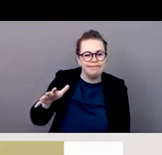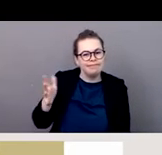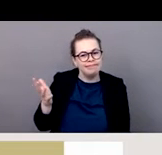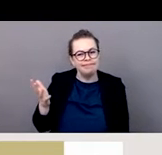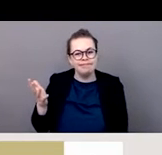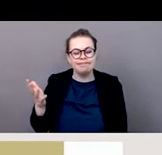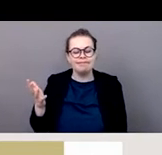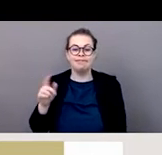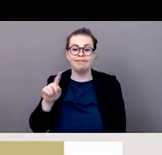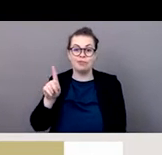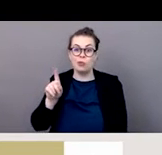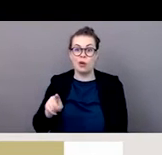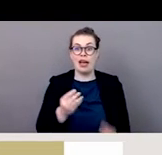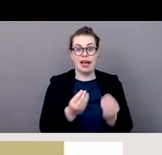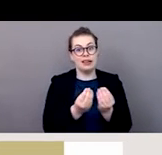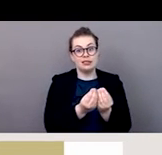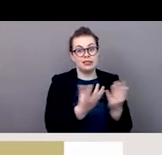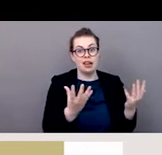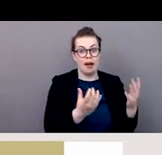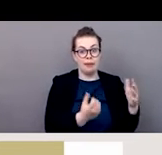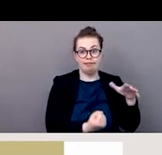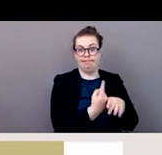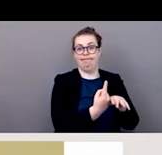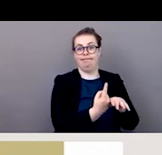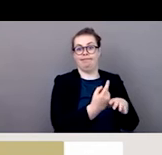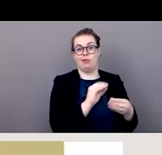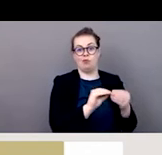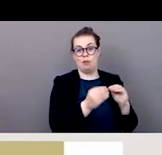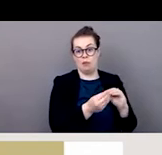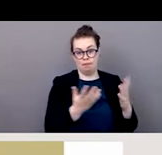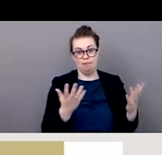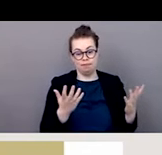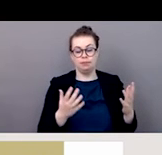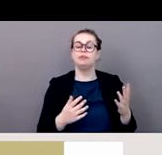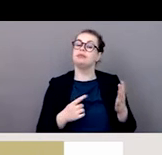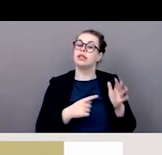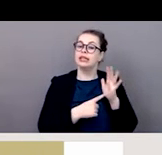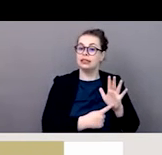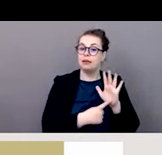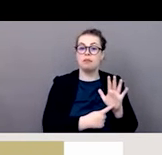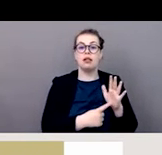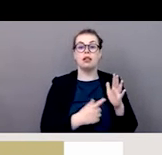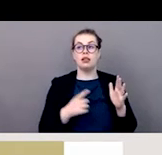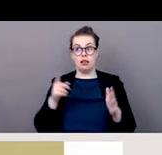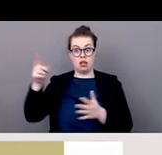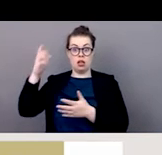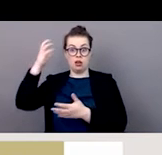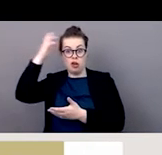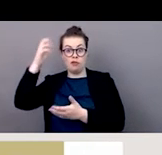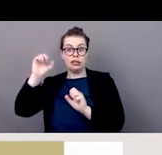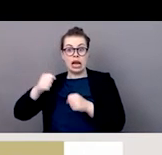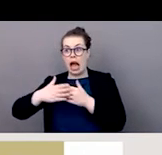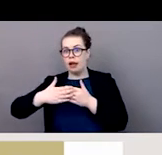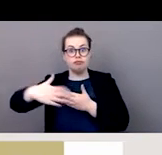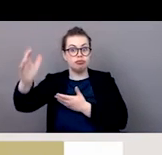ont été questionnées tenant compte aussi des résultats de certains points l'un d'eux serait donc